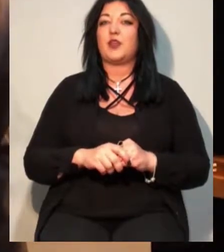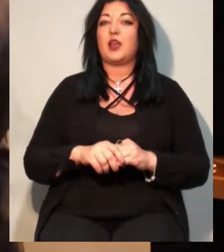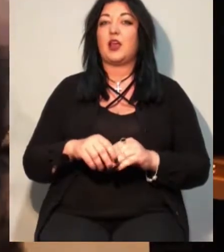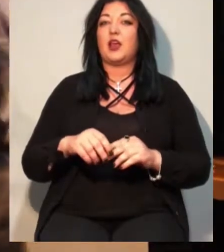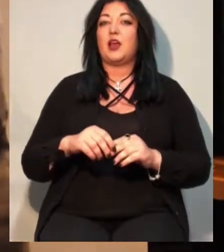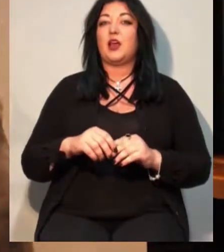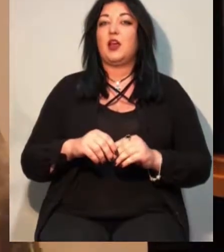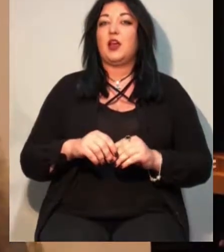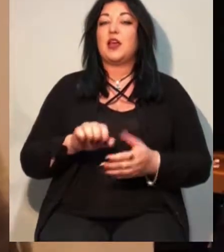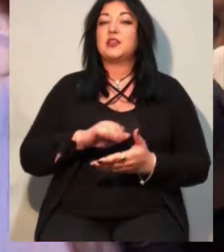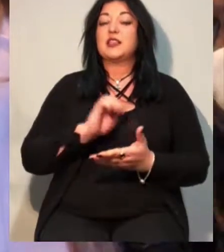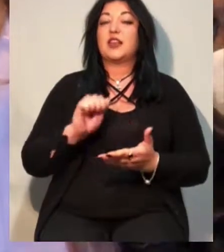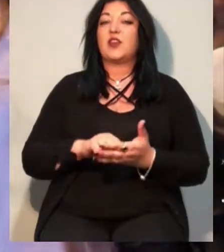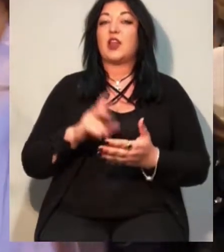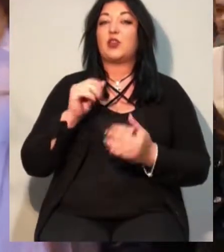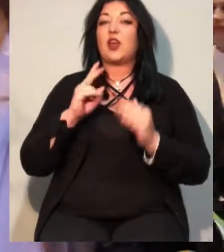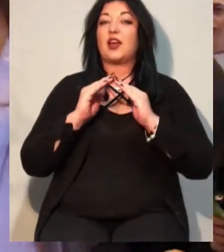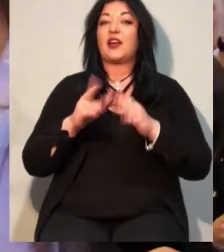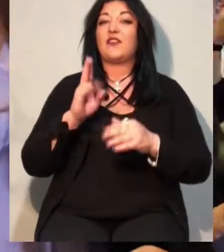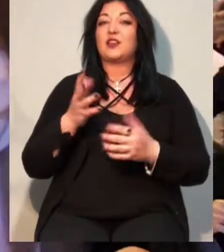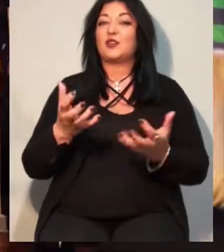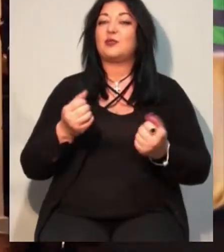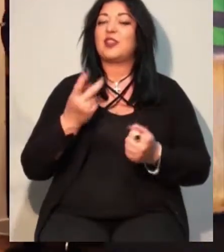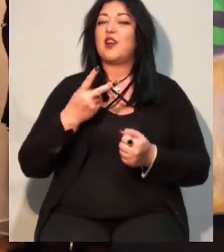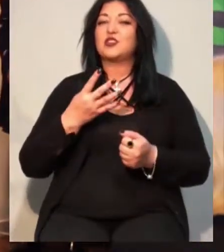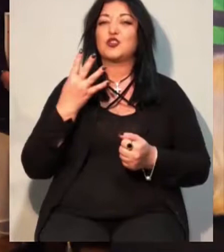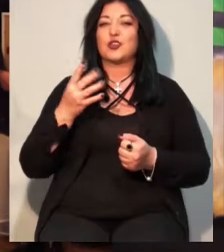Сертифікати на квартири отримали 24 людини.